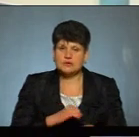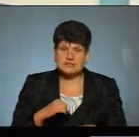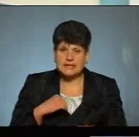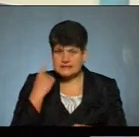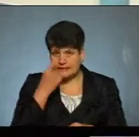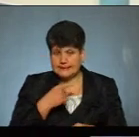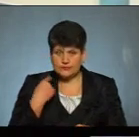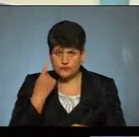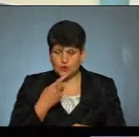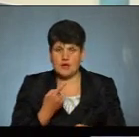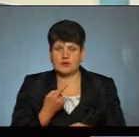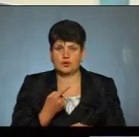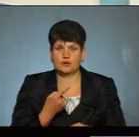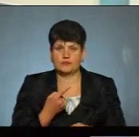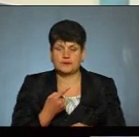індивідуального,